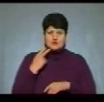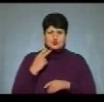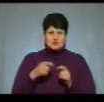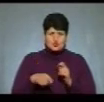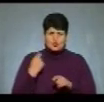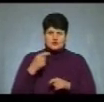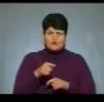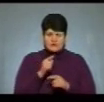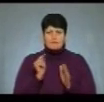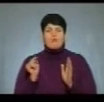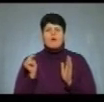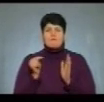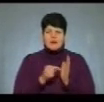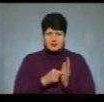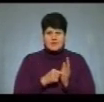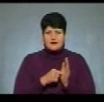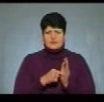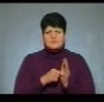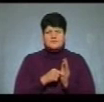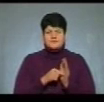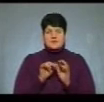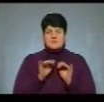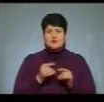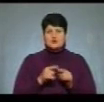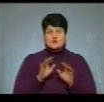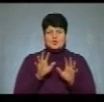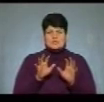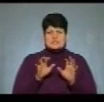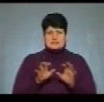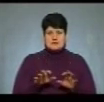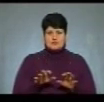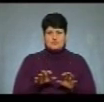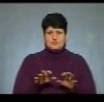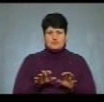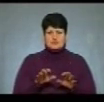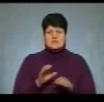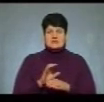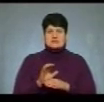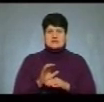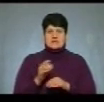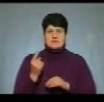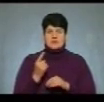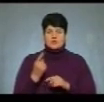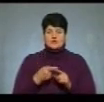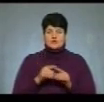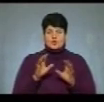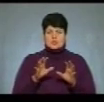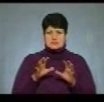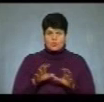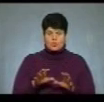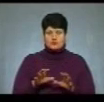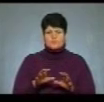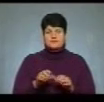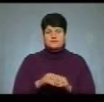відповідно, він підпадає під дію цього закону, зокрема під дію статті першої цього закону, там одного із пунктів.